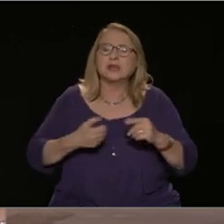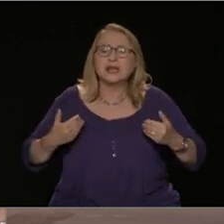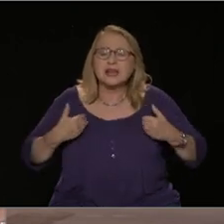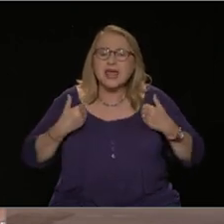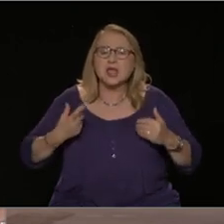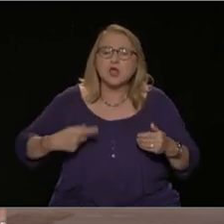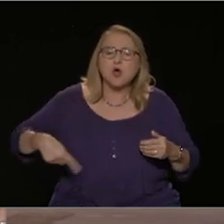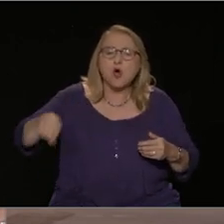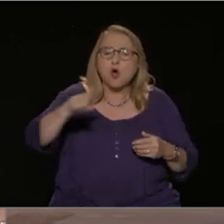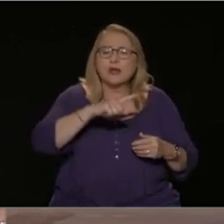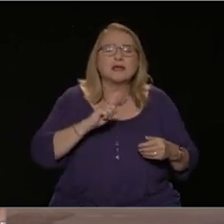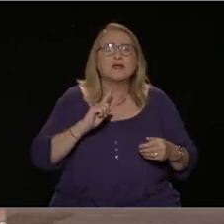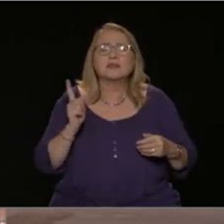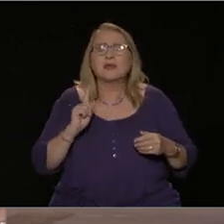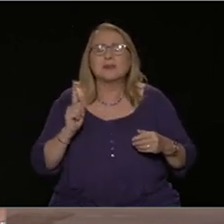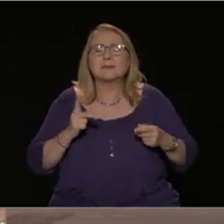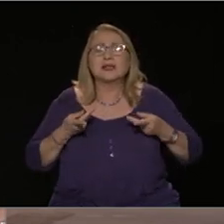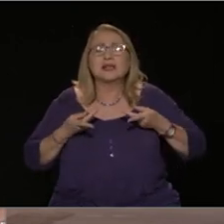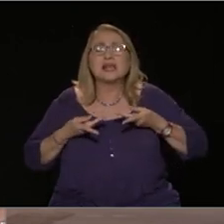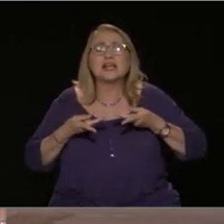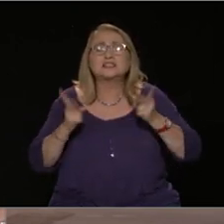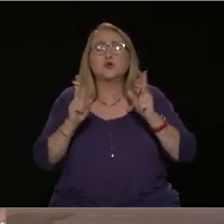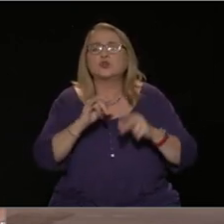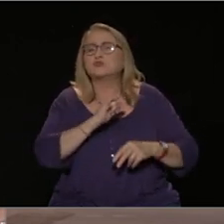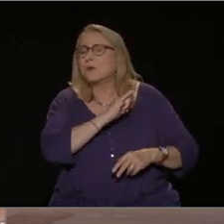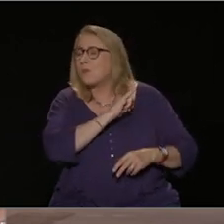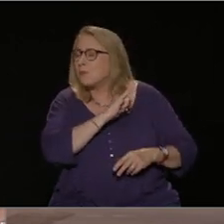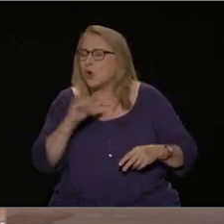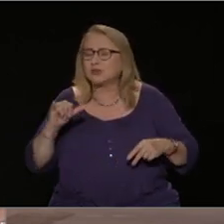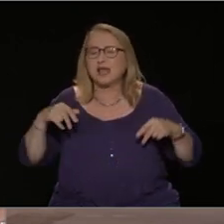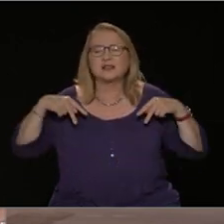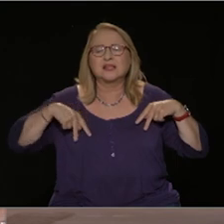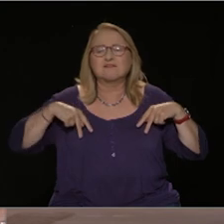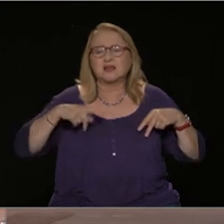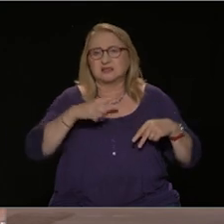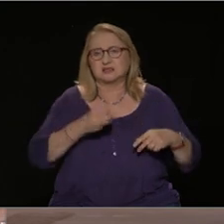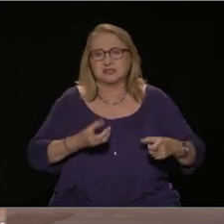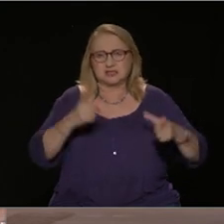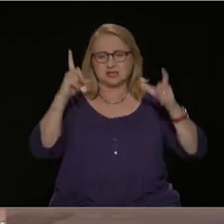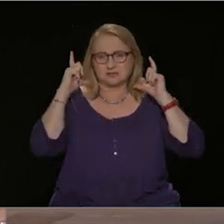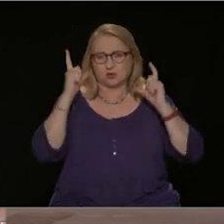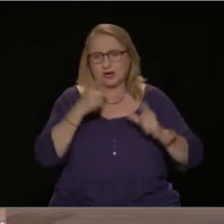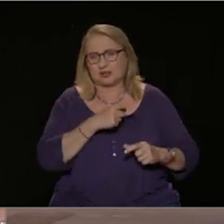δεν πρέπει να συγχωρήσουν και πρώτα απ' όλα την κυβέρνηση της Νέας Δημοκρατίας.